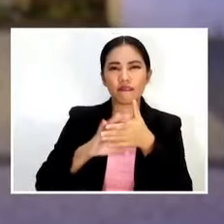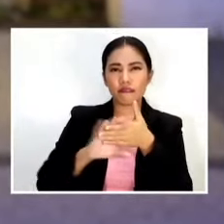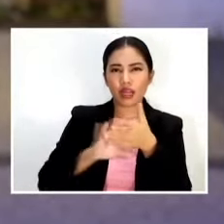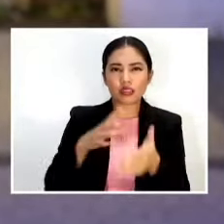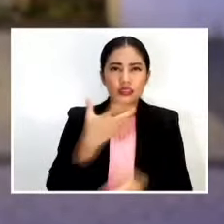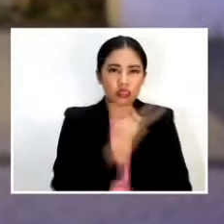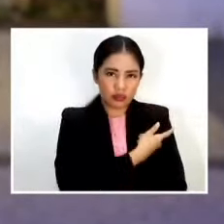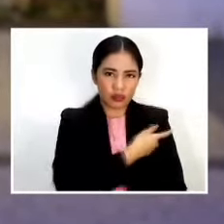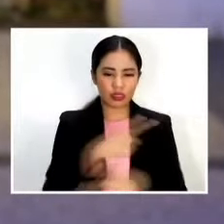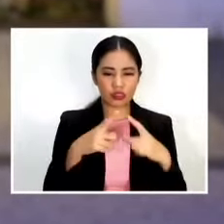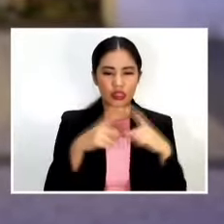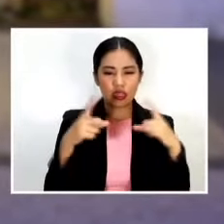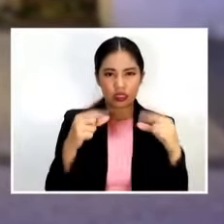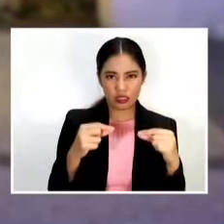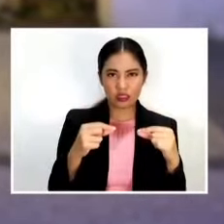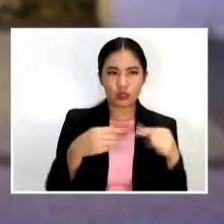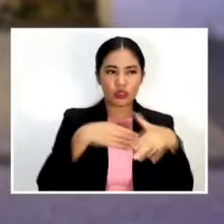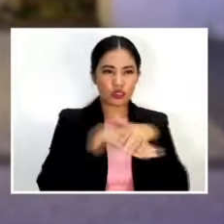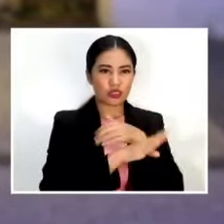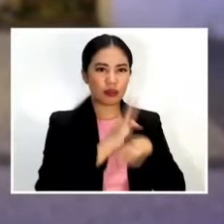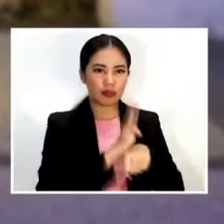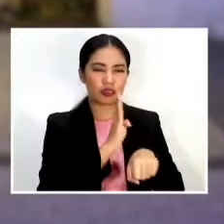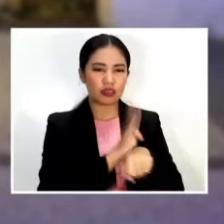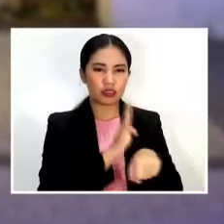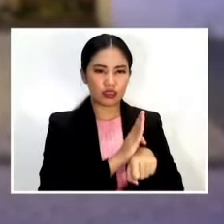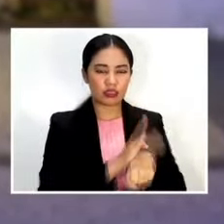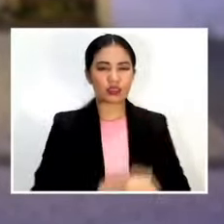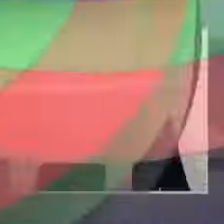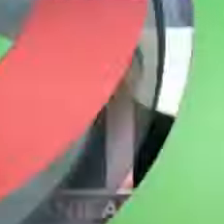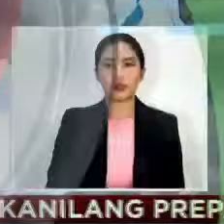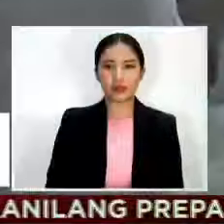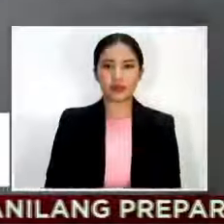kontra COVID nagpapatrol Vivian Gulia